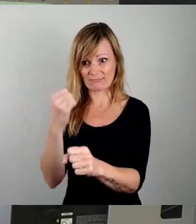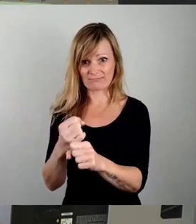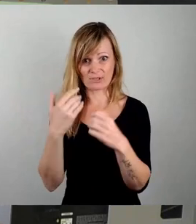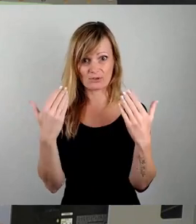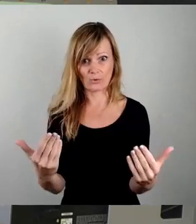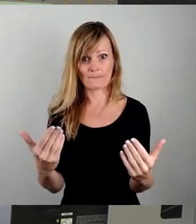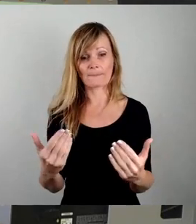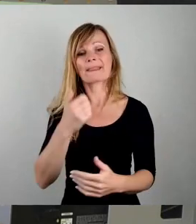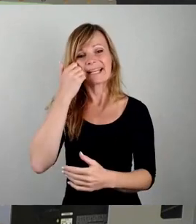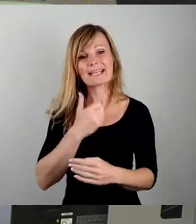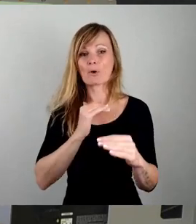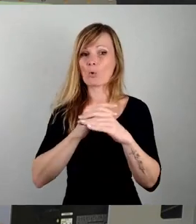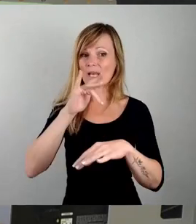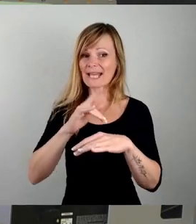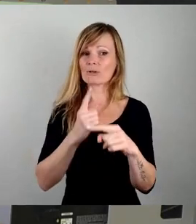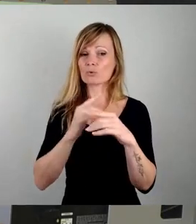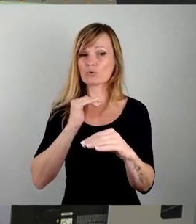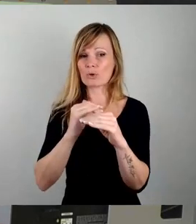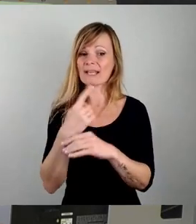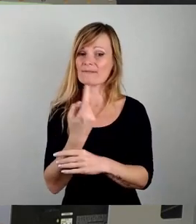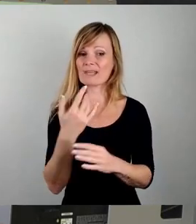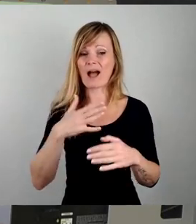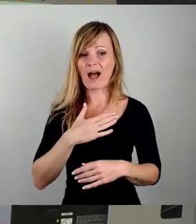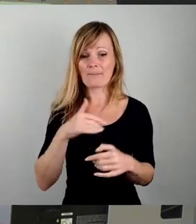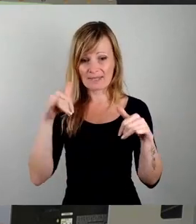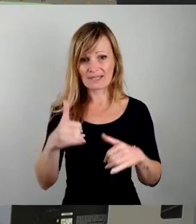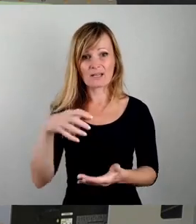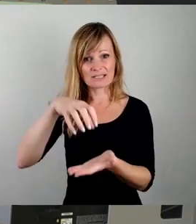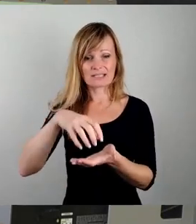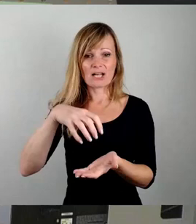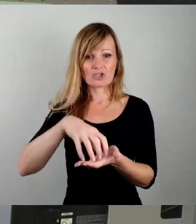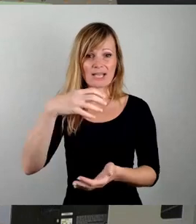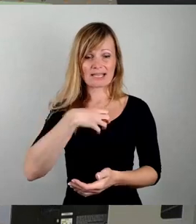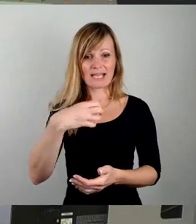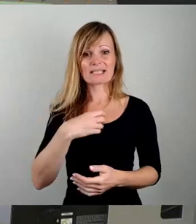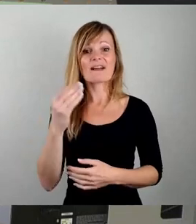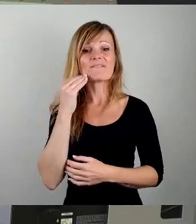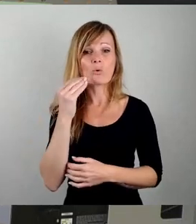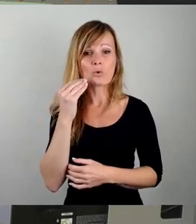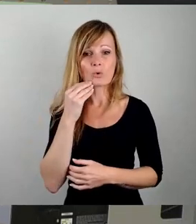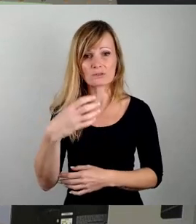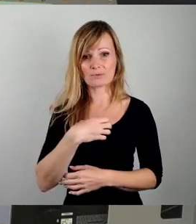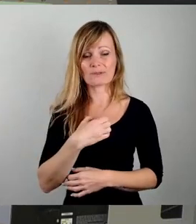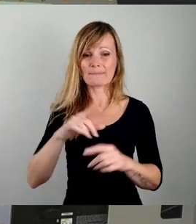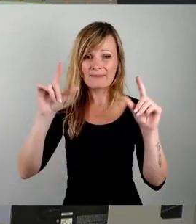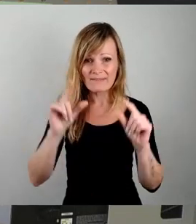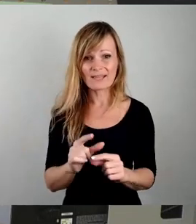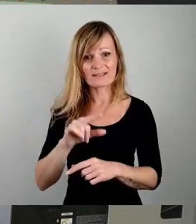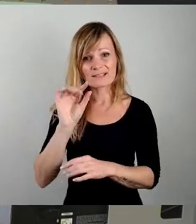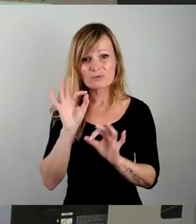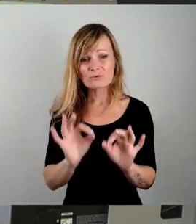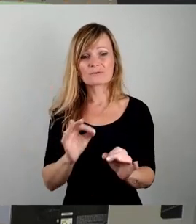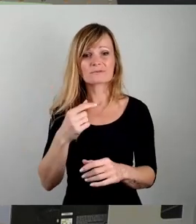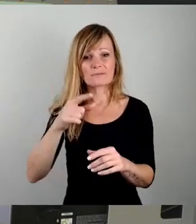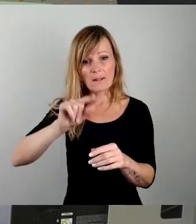liebe Kolleginnen und Kollegen, wir haben in dieser Stadt ein Wohnungsproblem. Wir haben zu wenig günstigen Wohnraum. Also